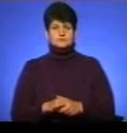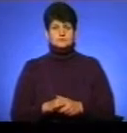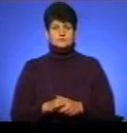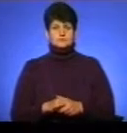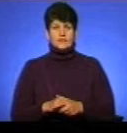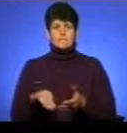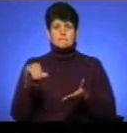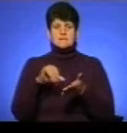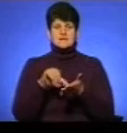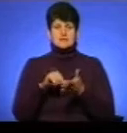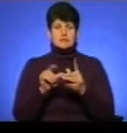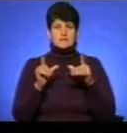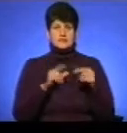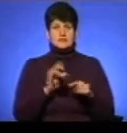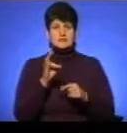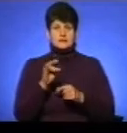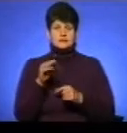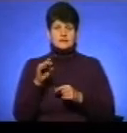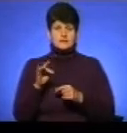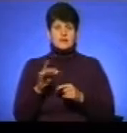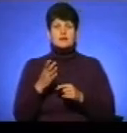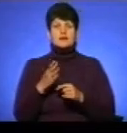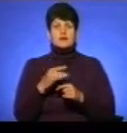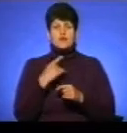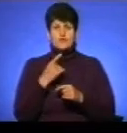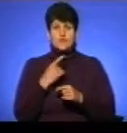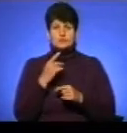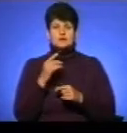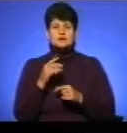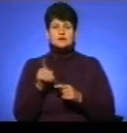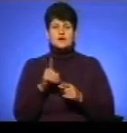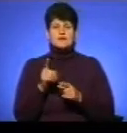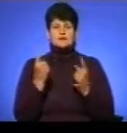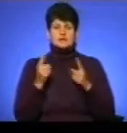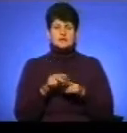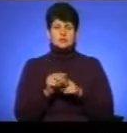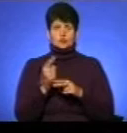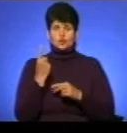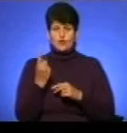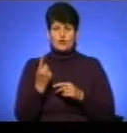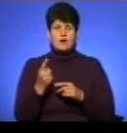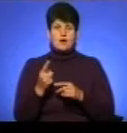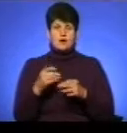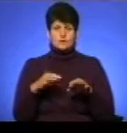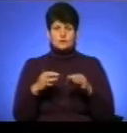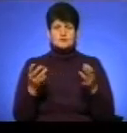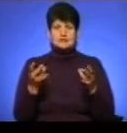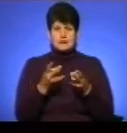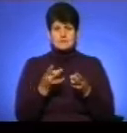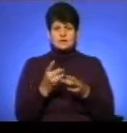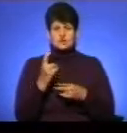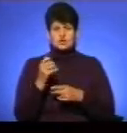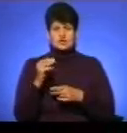Представник перевізника Назар Транс Іван Миськів каже, на капітальний ремонт одного автобуса треба понад 100 тисяч гривень.